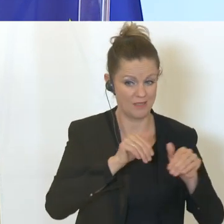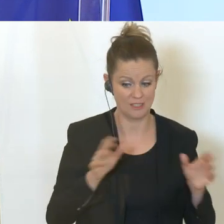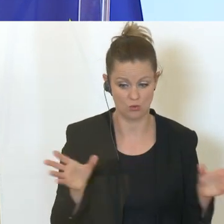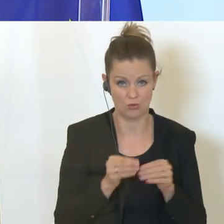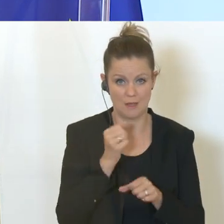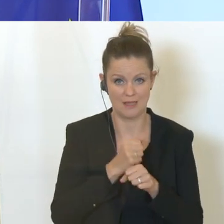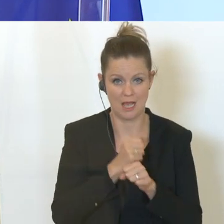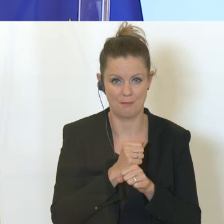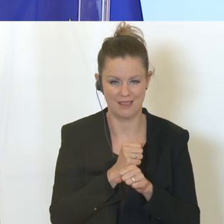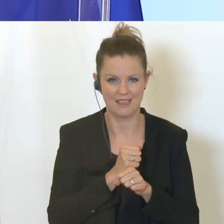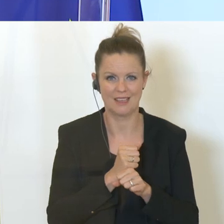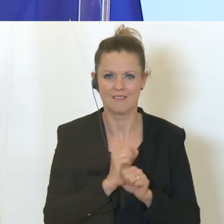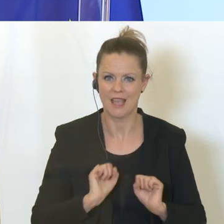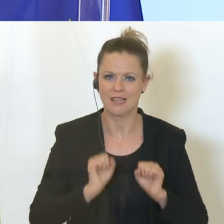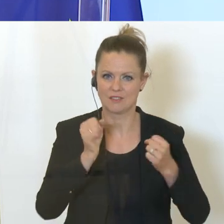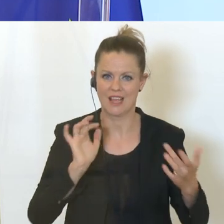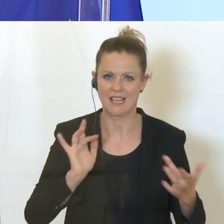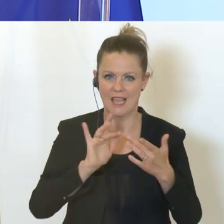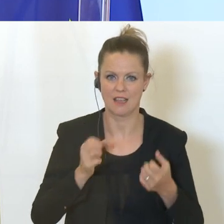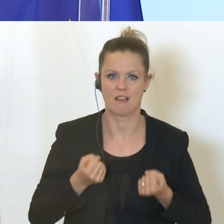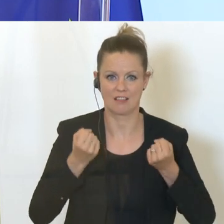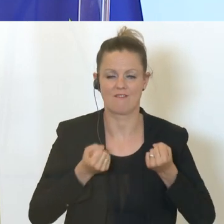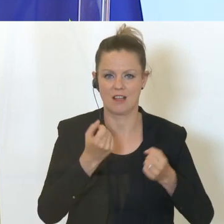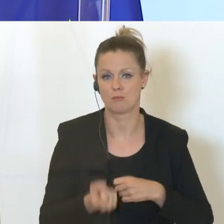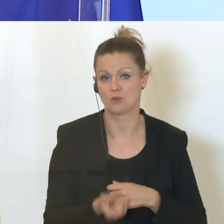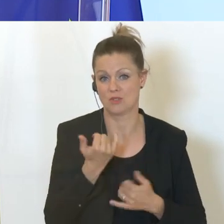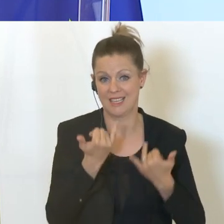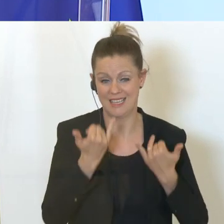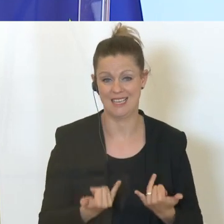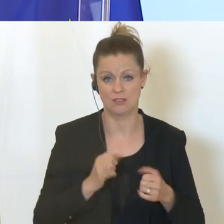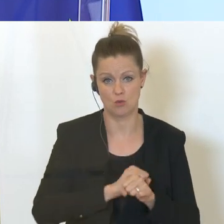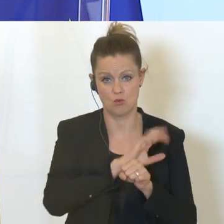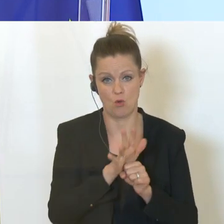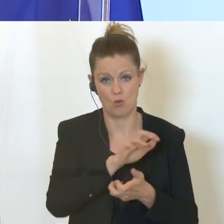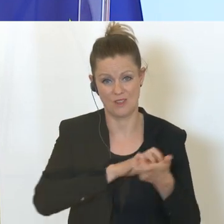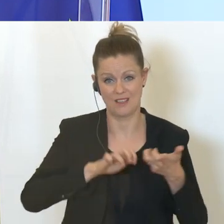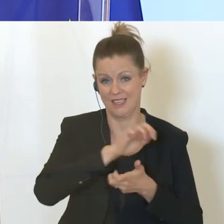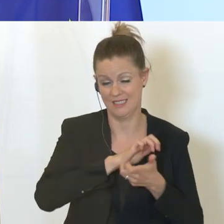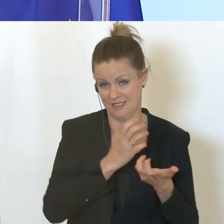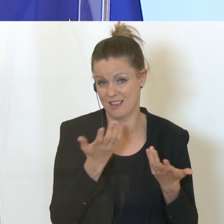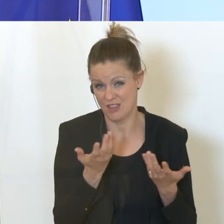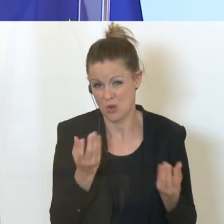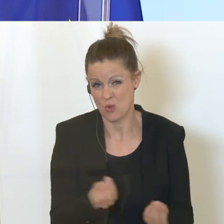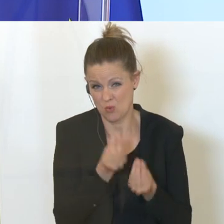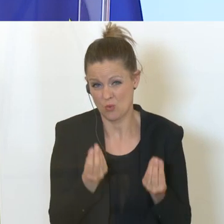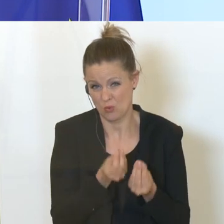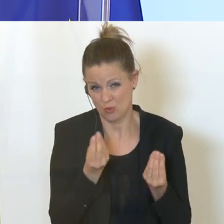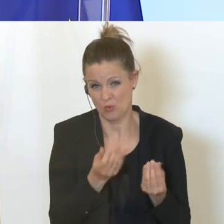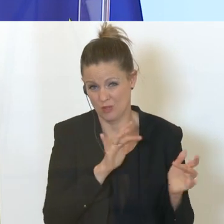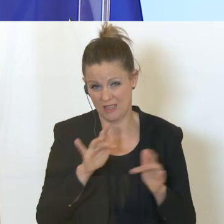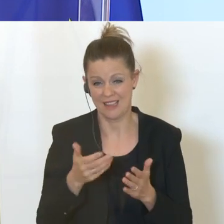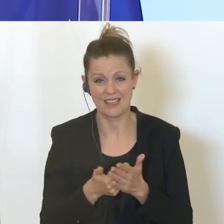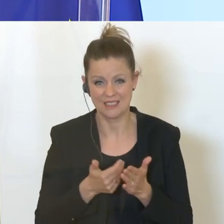Initiative gegen Gewalt, nämlich besonders auch jetzt durch die Coronakrise verursacht. Und dementsprechend kann man sich hier